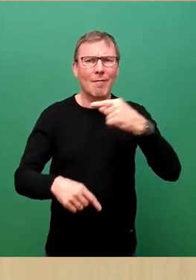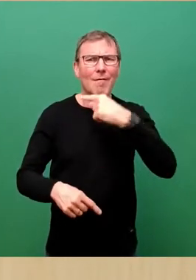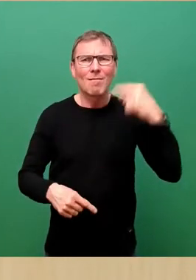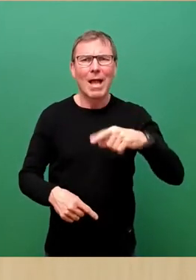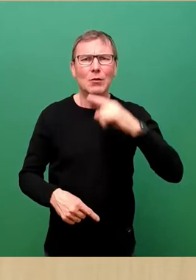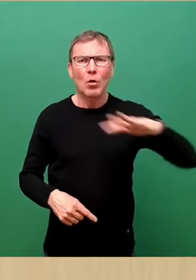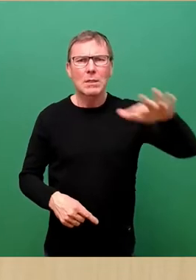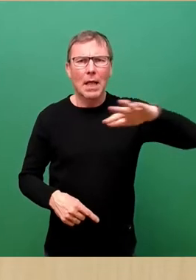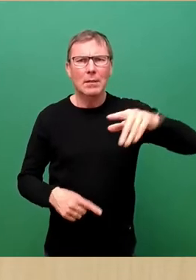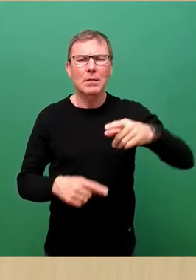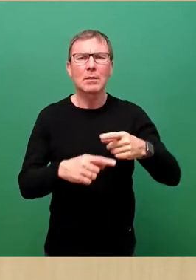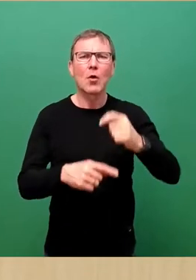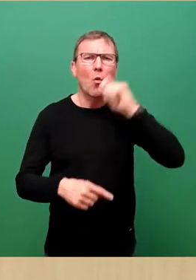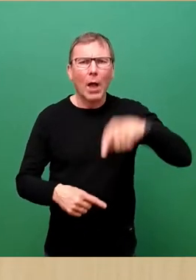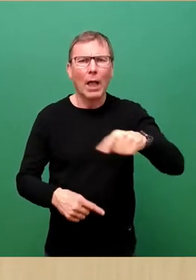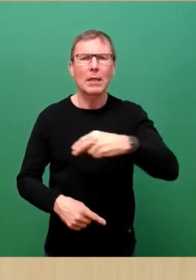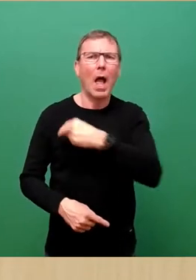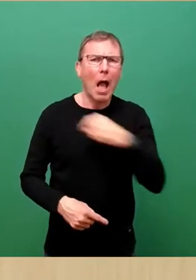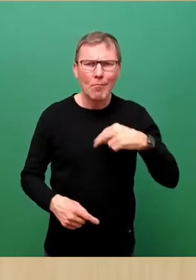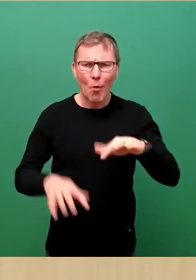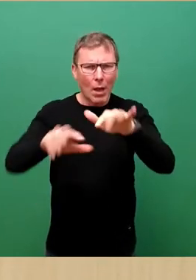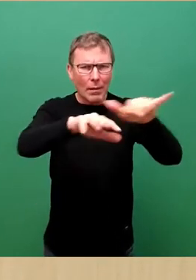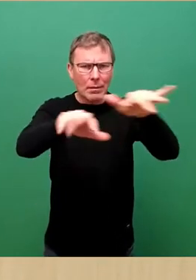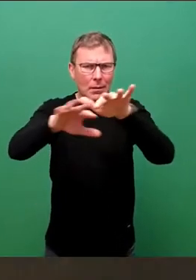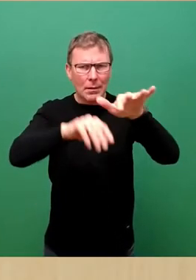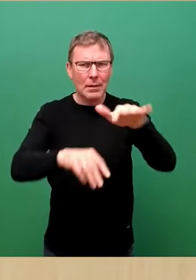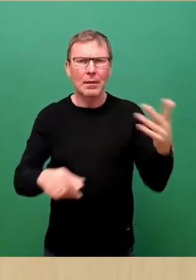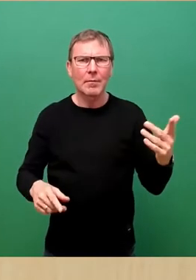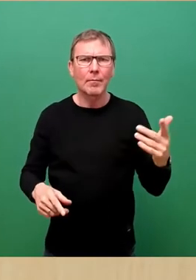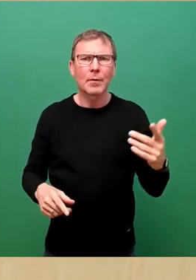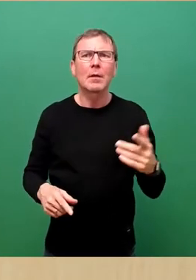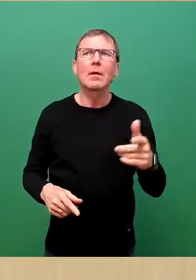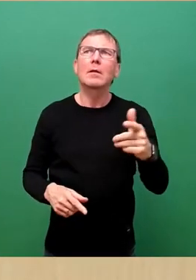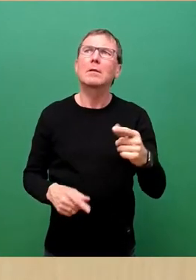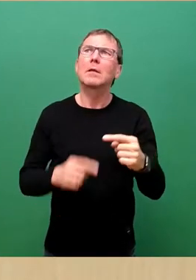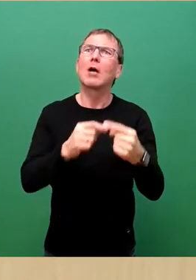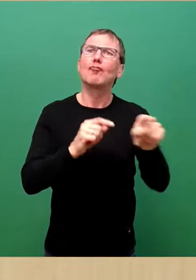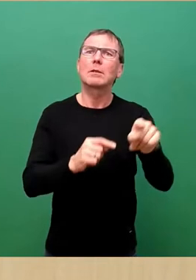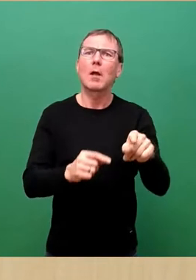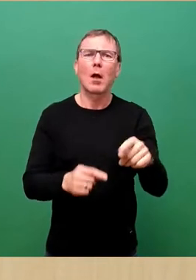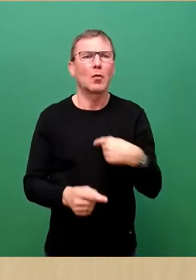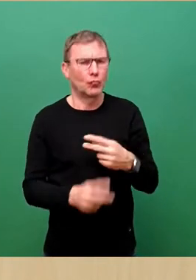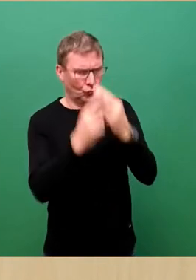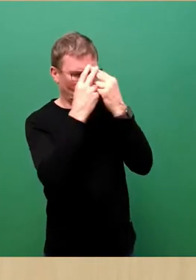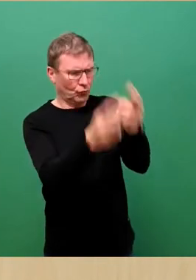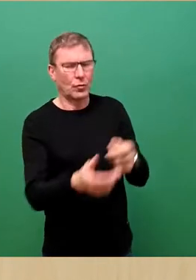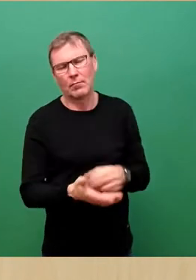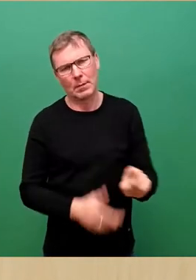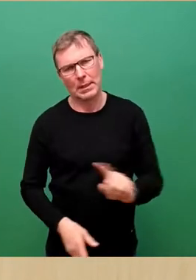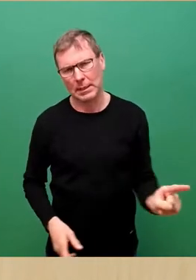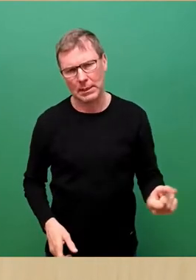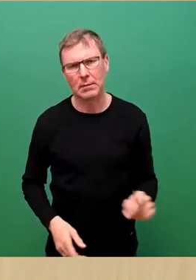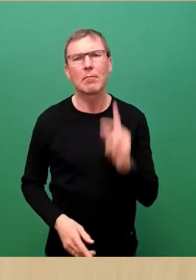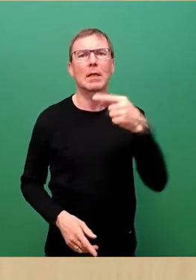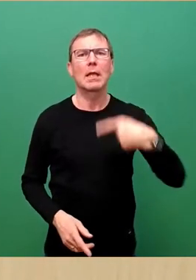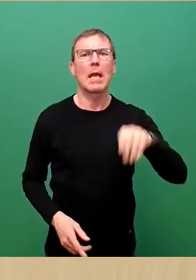der Ukraine und Polen vor sich hat, den können diese Schicksale nicht unberührt lassen. Der DGB unterstützt im Rahmen